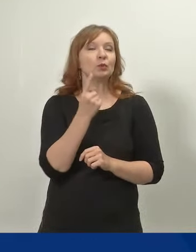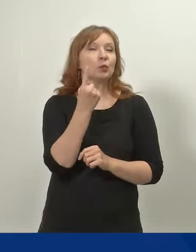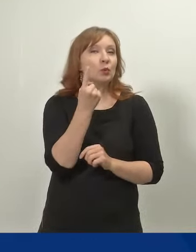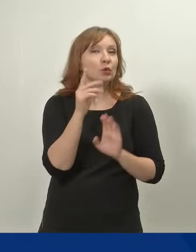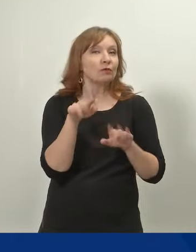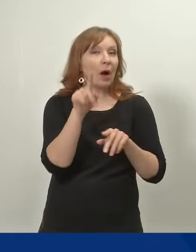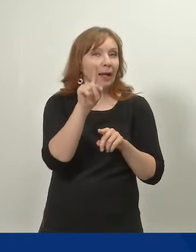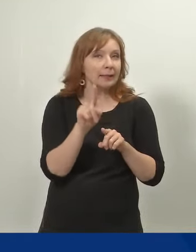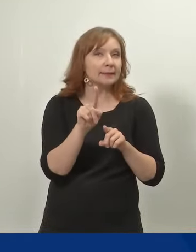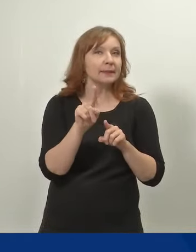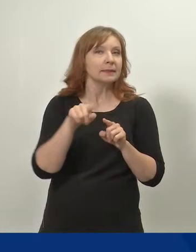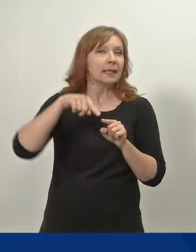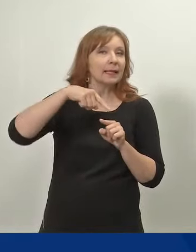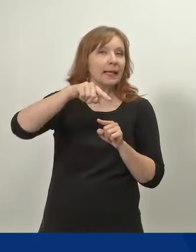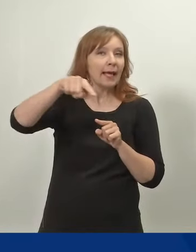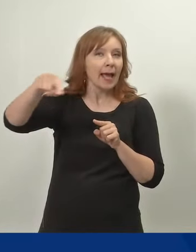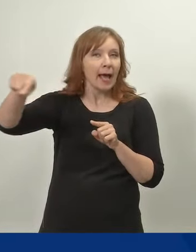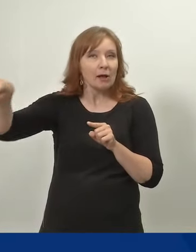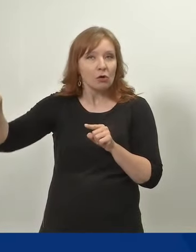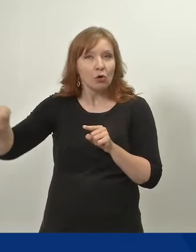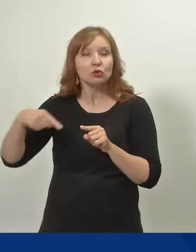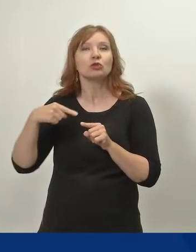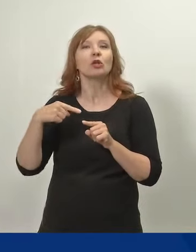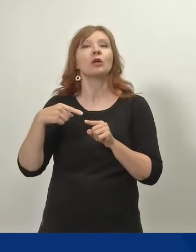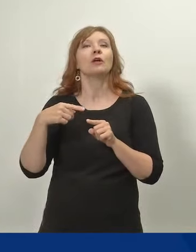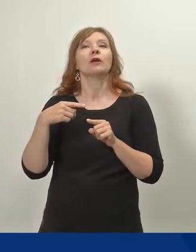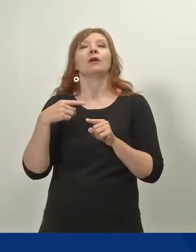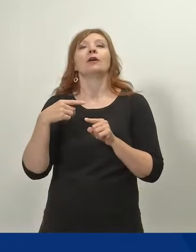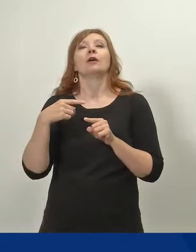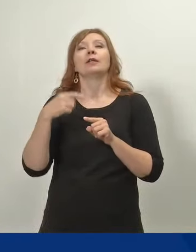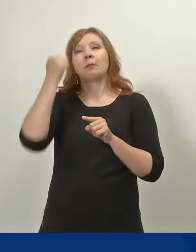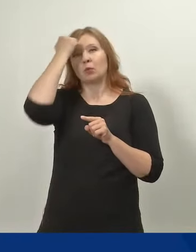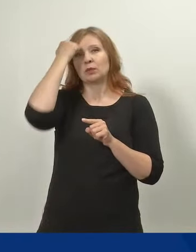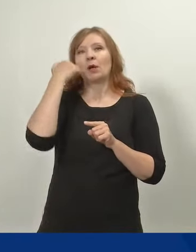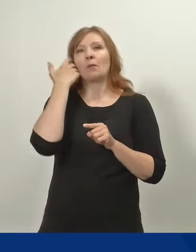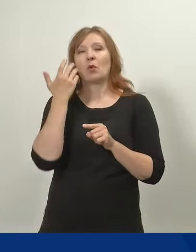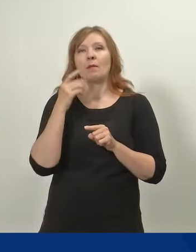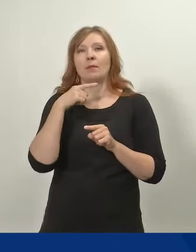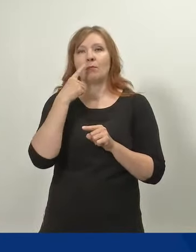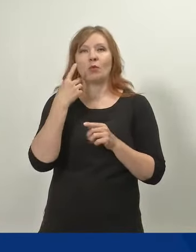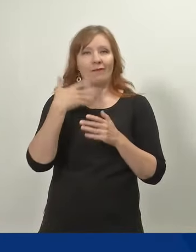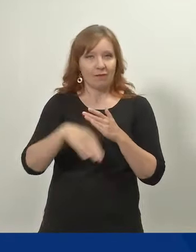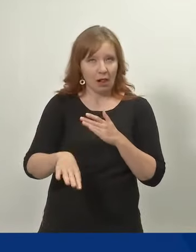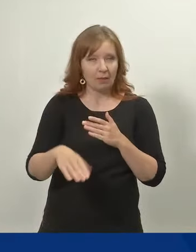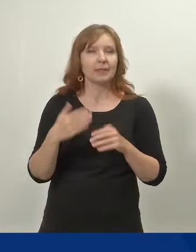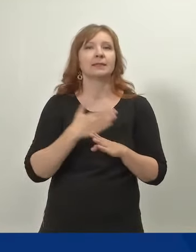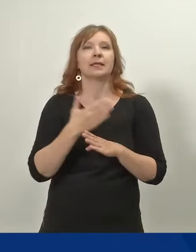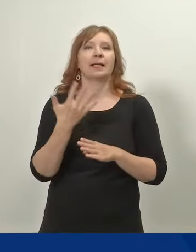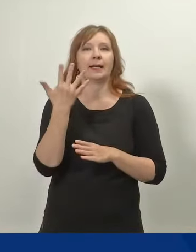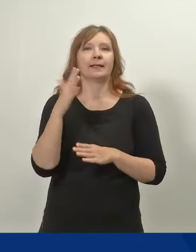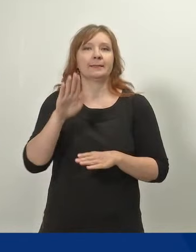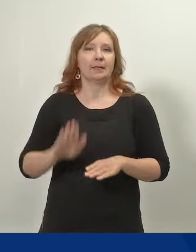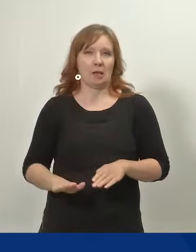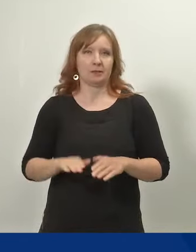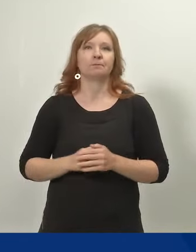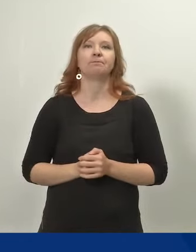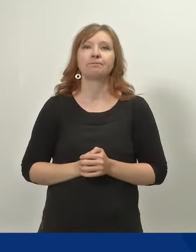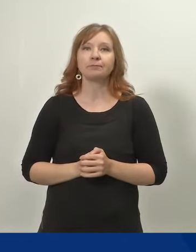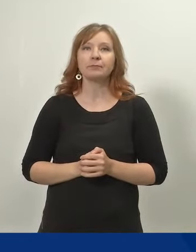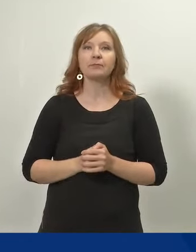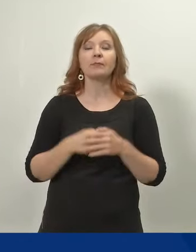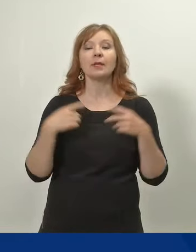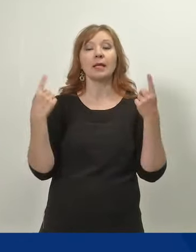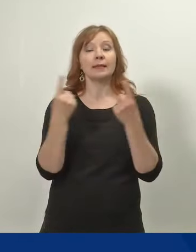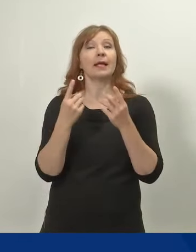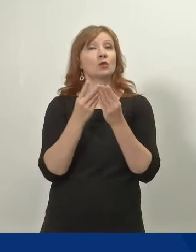jotta mahdollisimman moni pääsee kysymysvuoroon ja muistattehan laskea kätenne oman vuoronne jälkeen. Tämän tilaisuuden